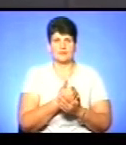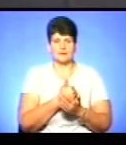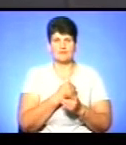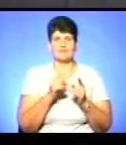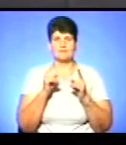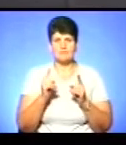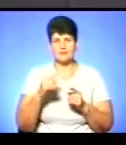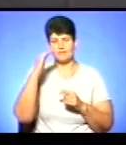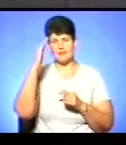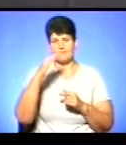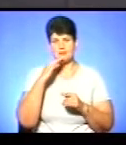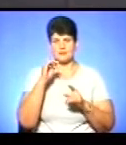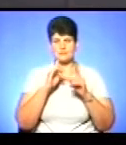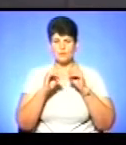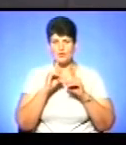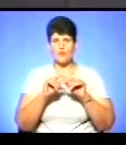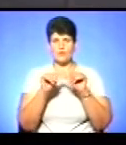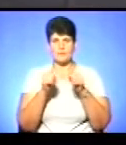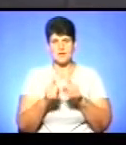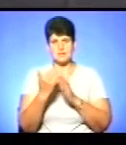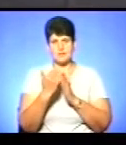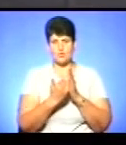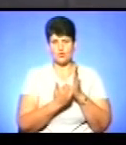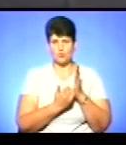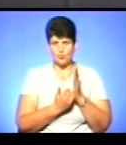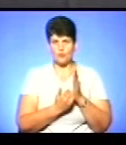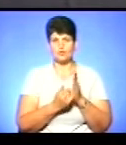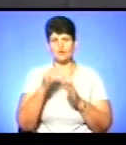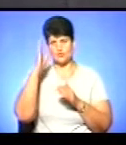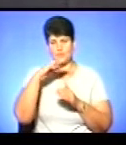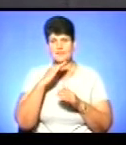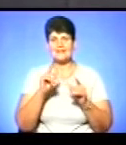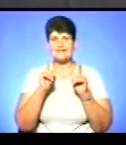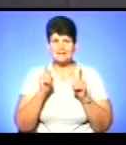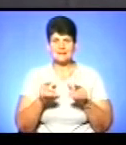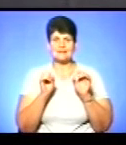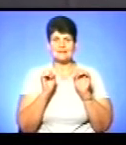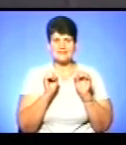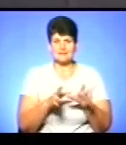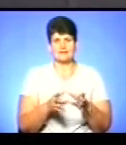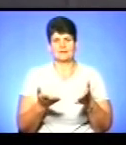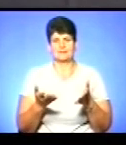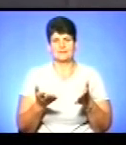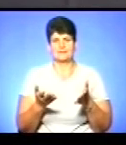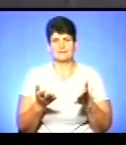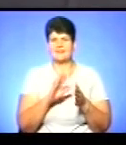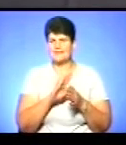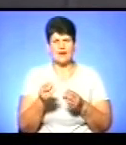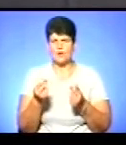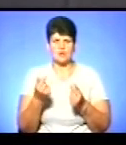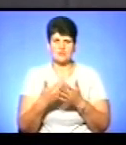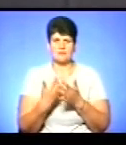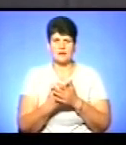на батьківських зборах оформляється протоколом, що батьки згідні здати на якусь певну, і то не гроші, там